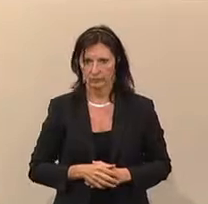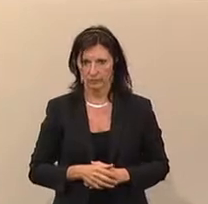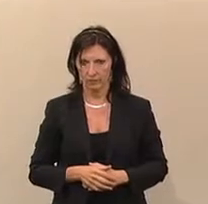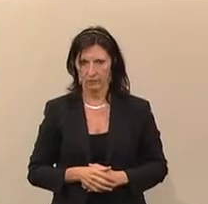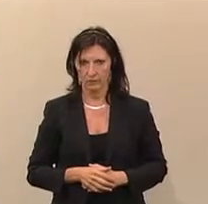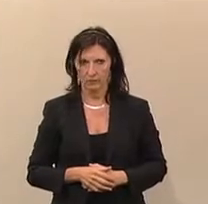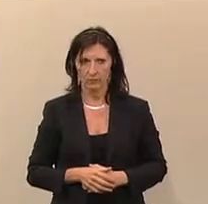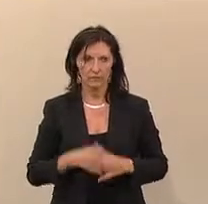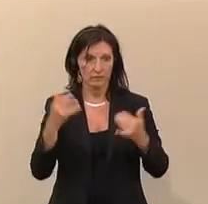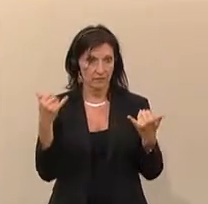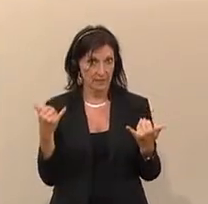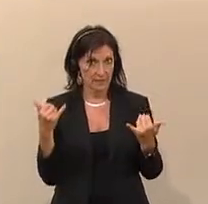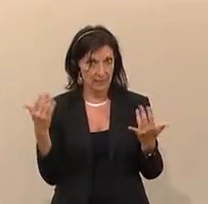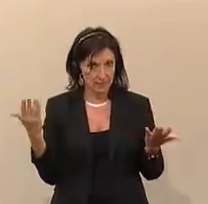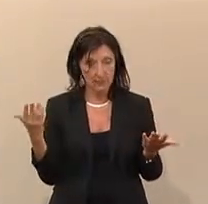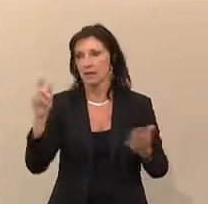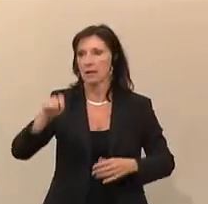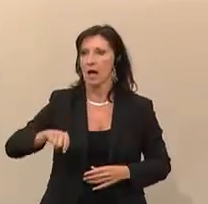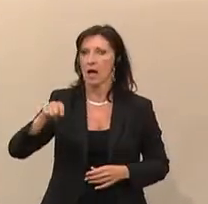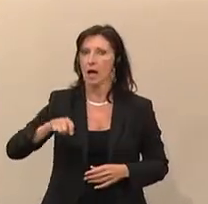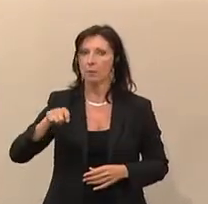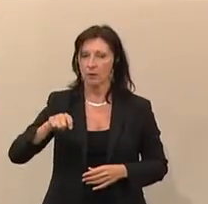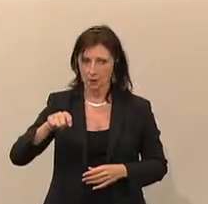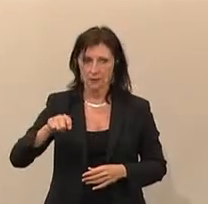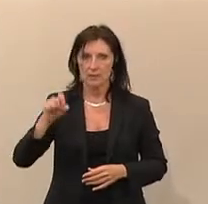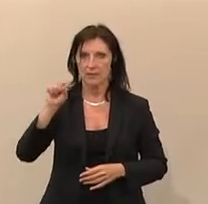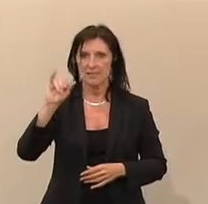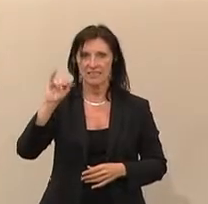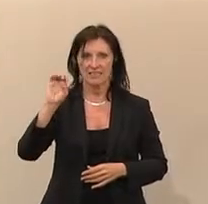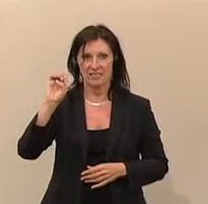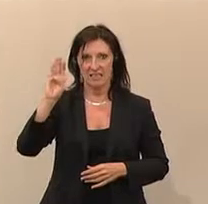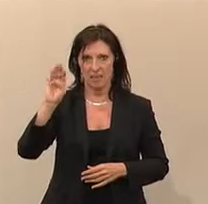Nächster Redner von der ÖVP, Norbert Sieber.